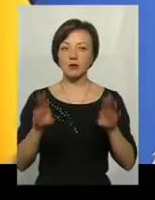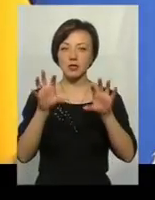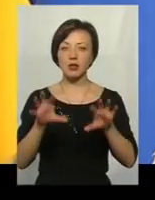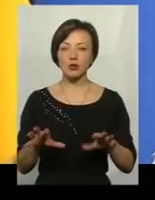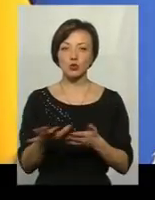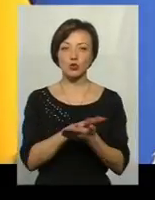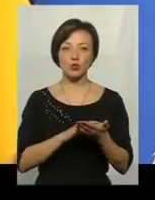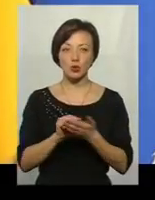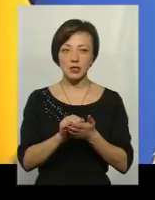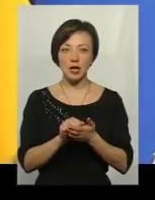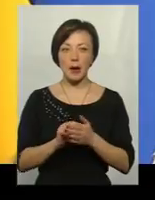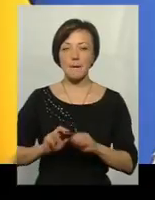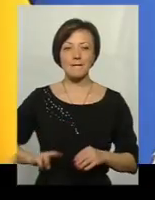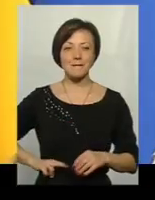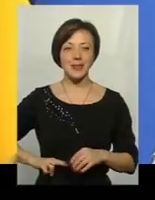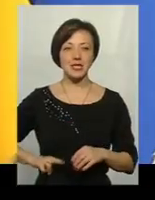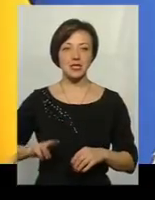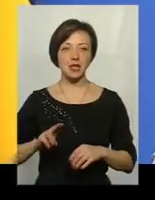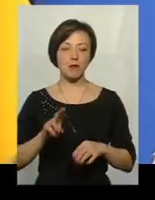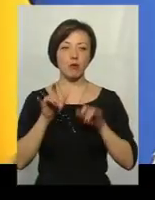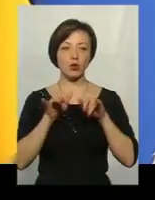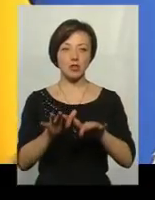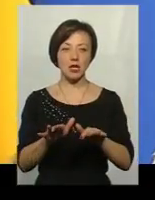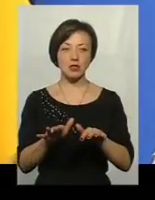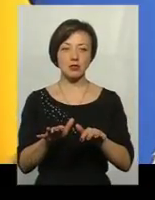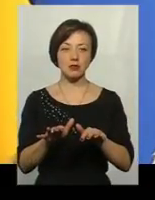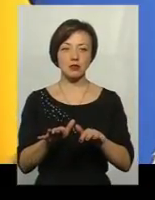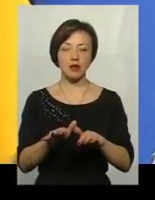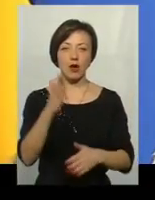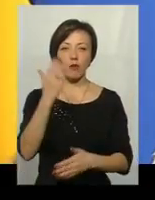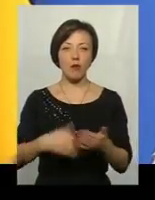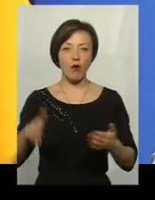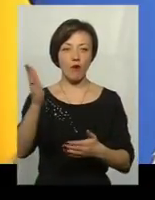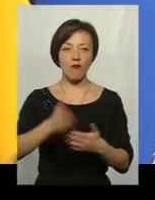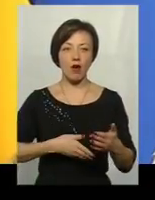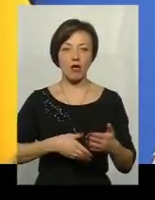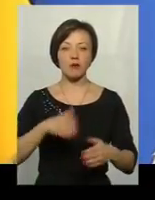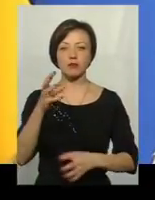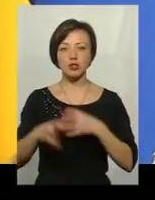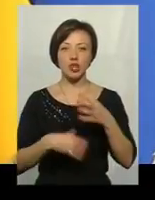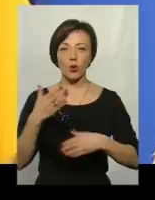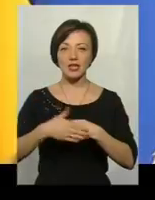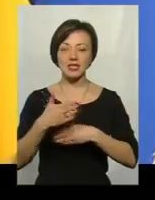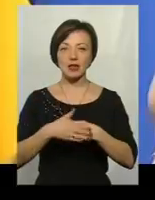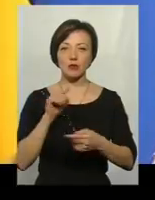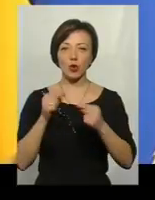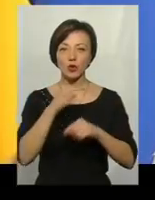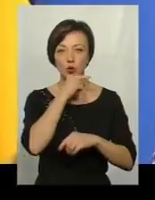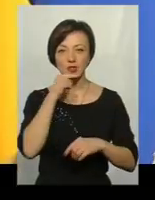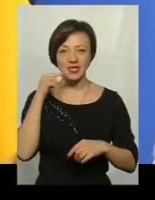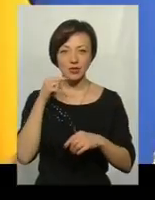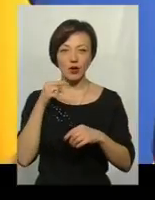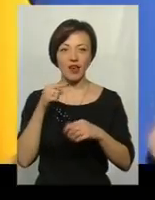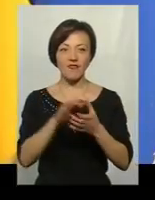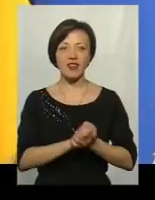зруйнує Мінський процес, поховає міжнародні санкції проти Російської Федерації, оскільки саме вони